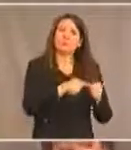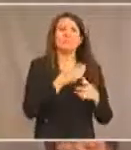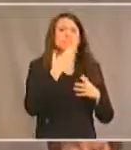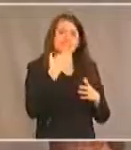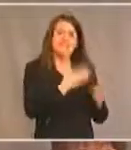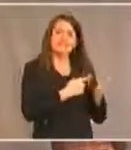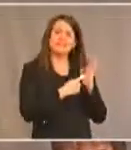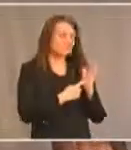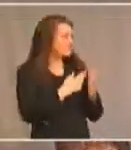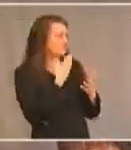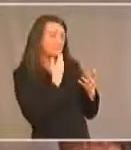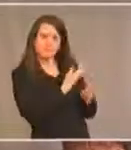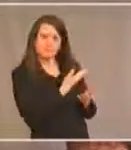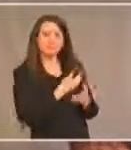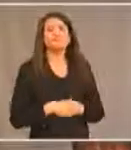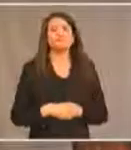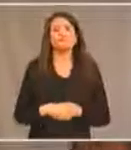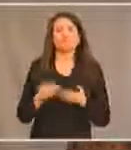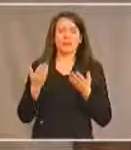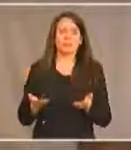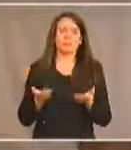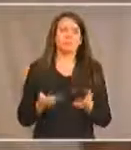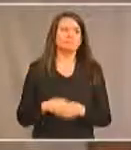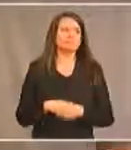cette présentation. Donc, maintenant...